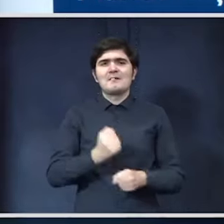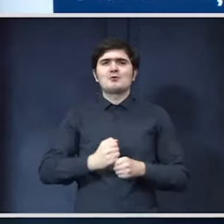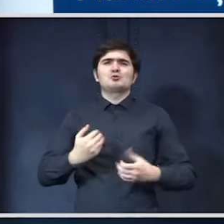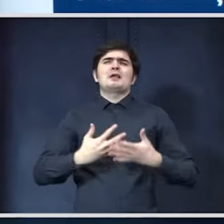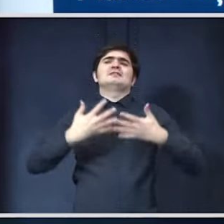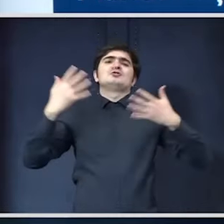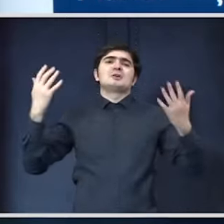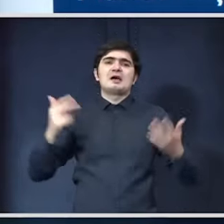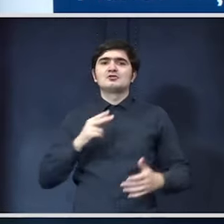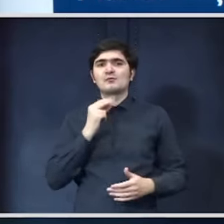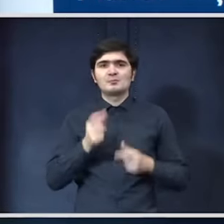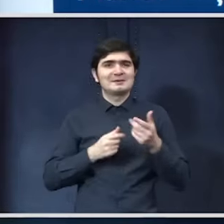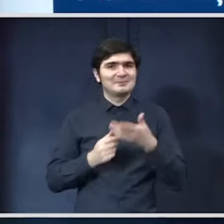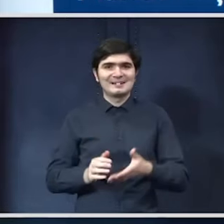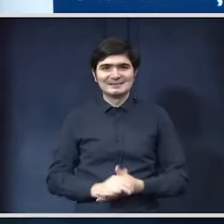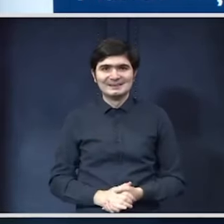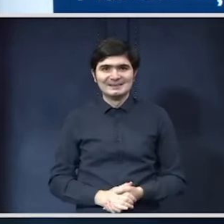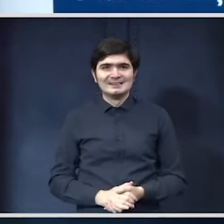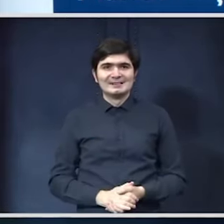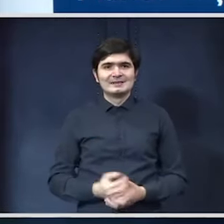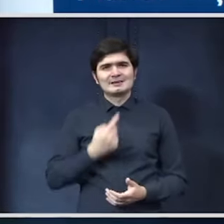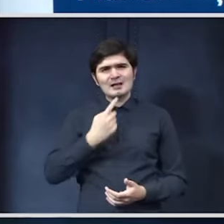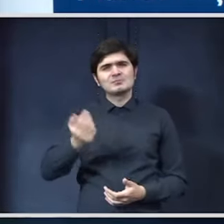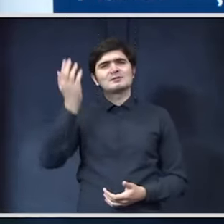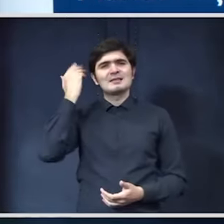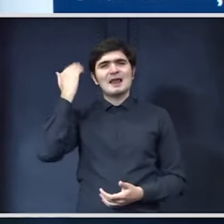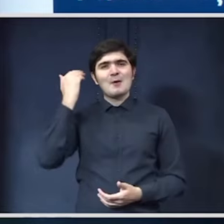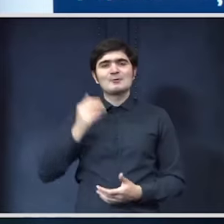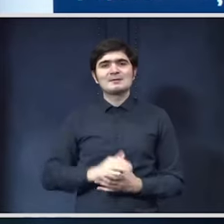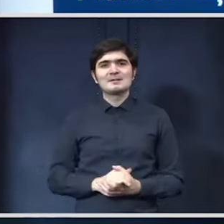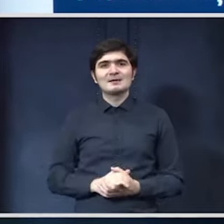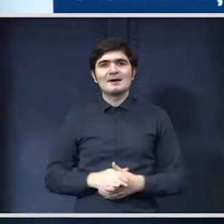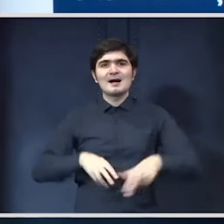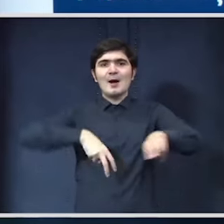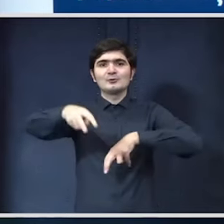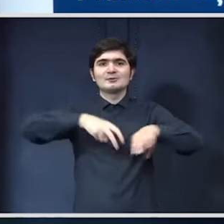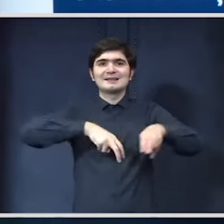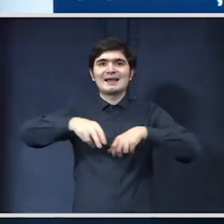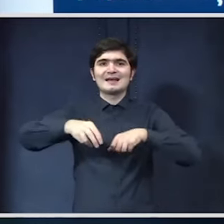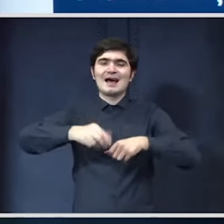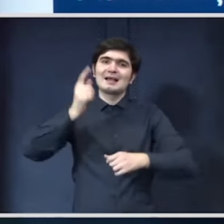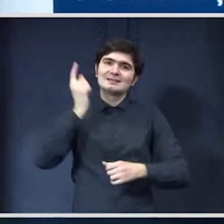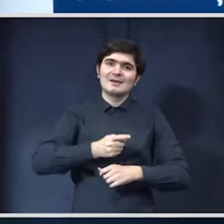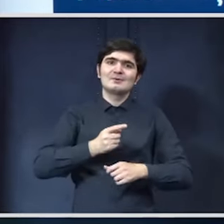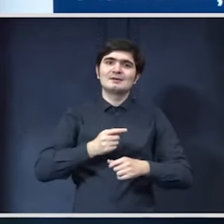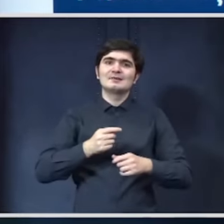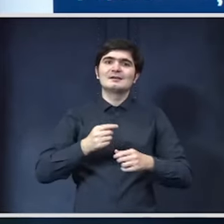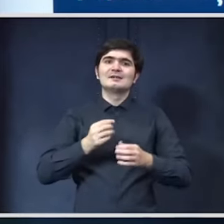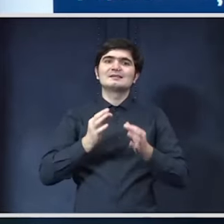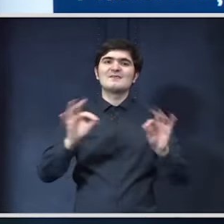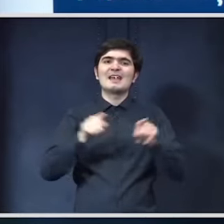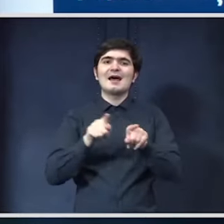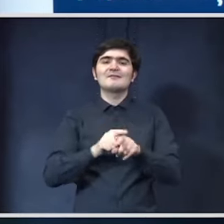zel acolo s-a spus cândva în trecut că autostrăzile trebuie să fie verzi